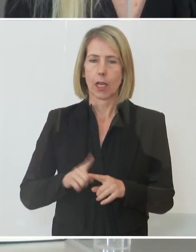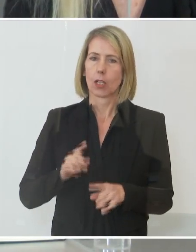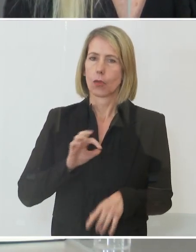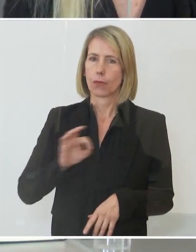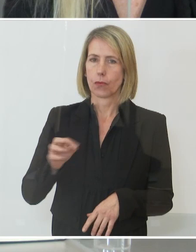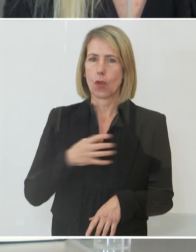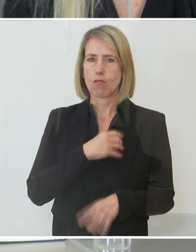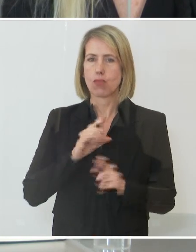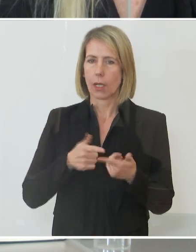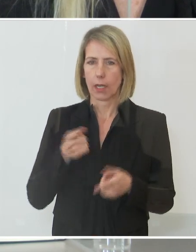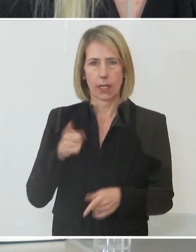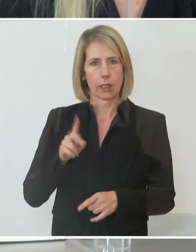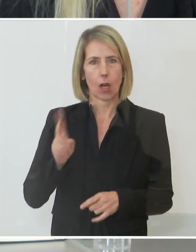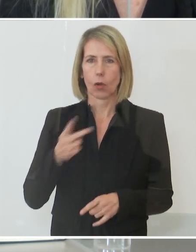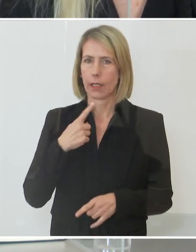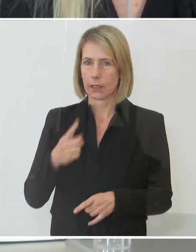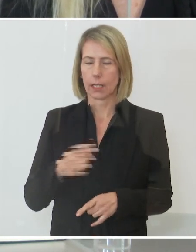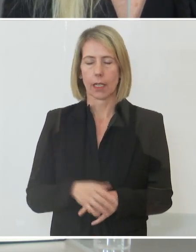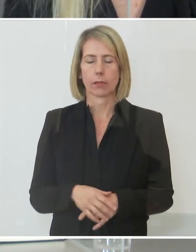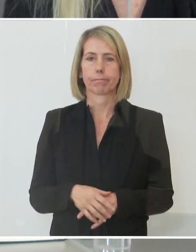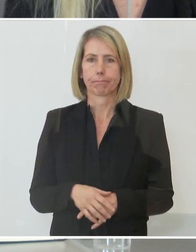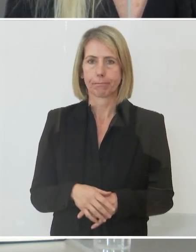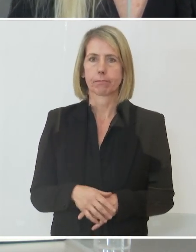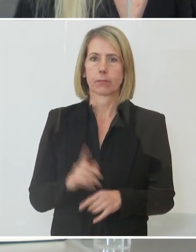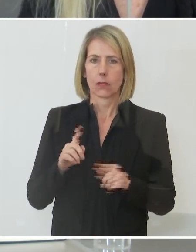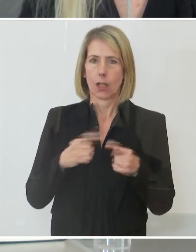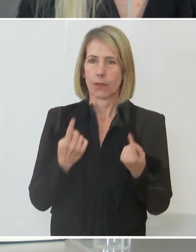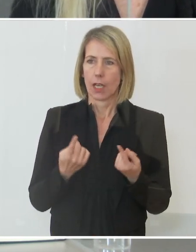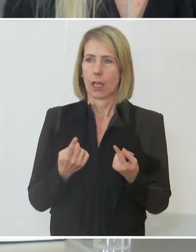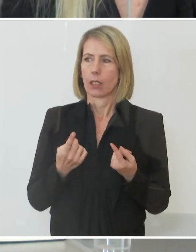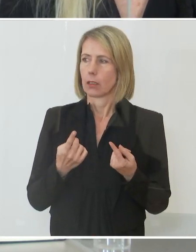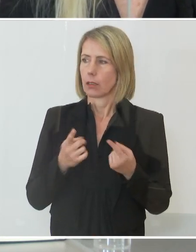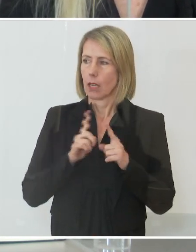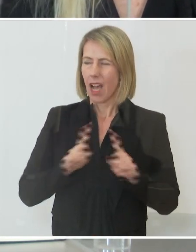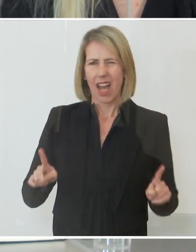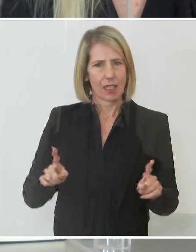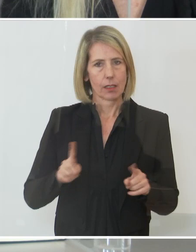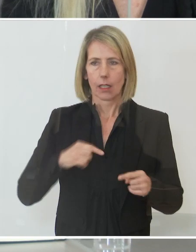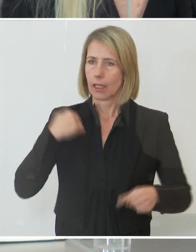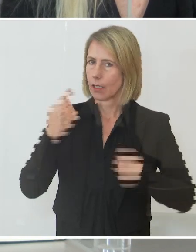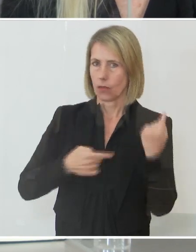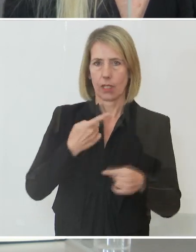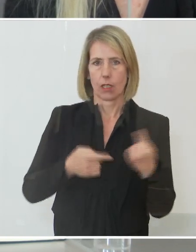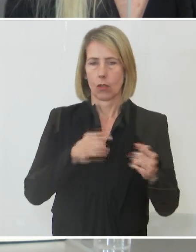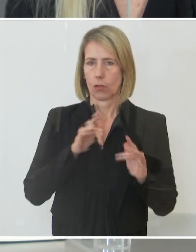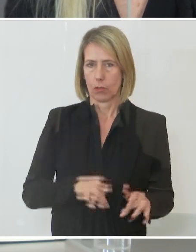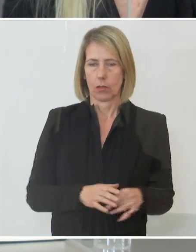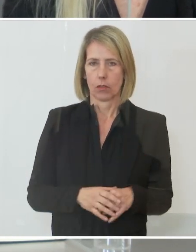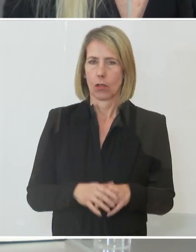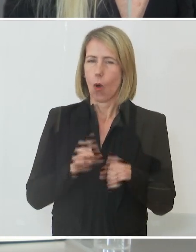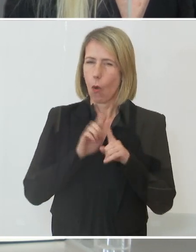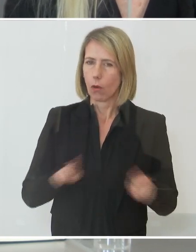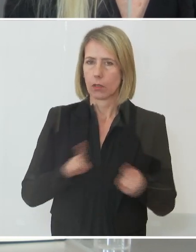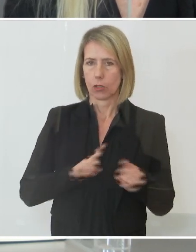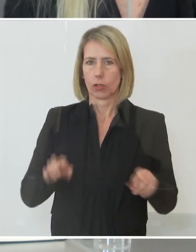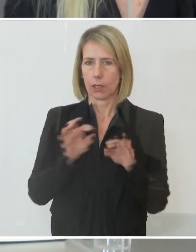auch für das Bruggenland. Wir haben eine völlig unterschiedliche Entwicklung und unterschiedliche Rahmen